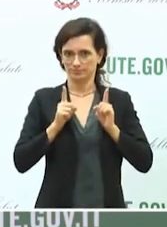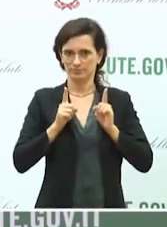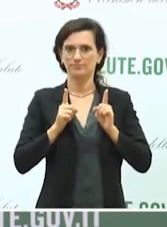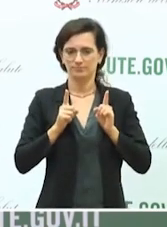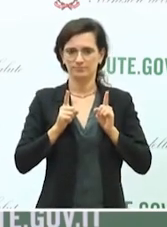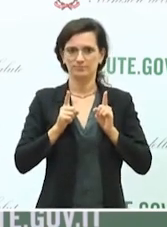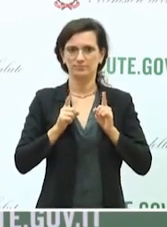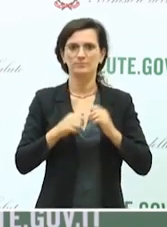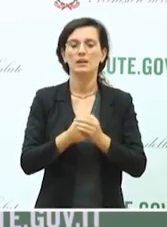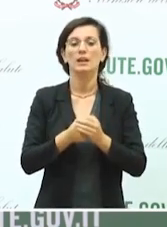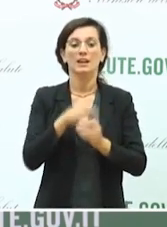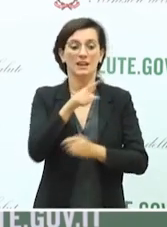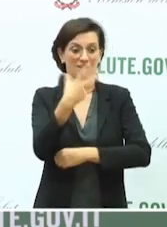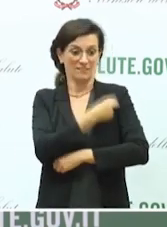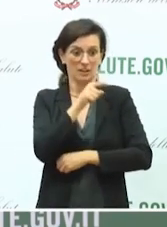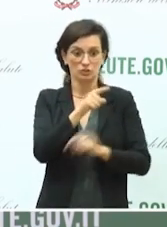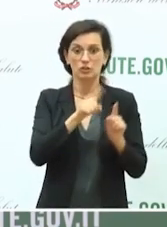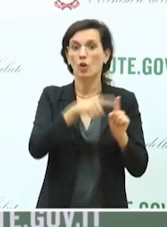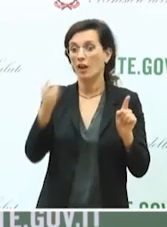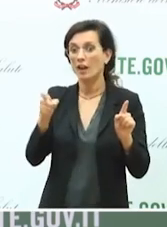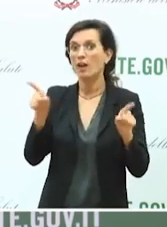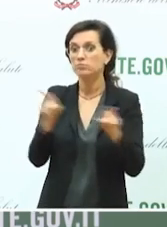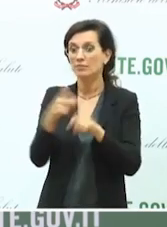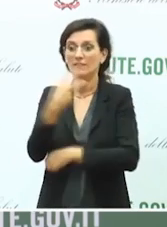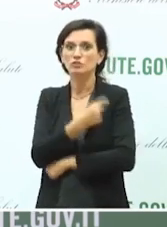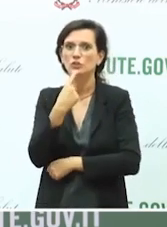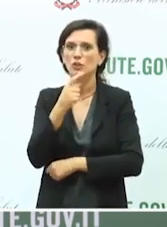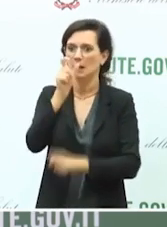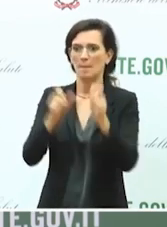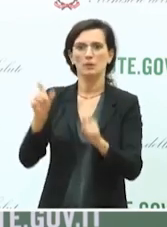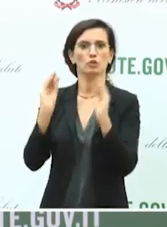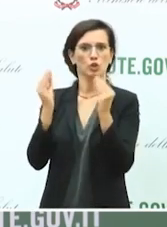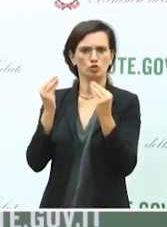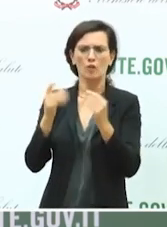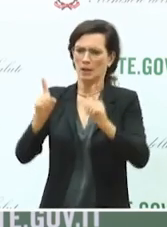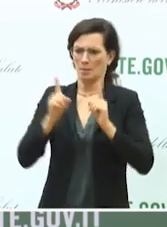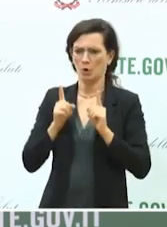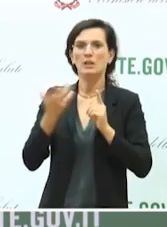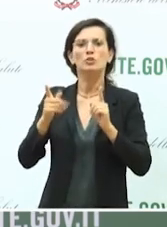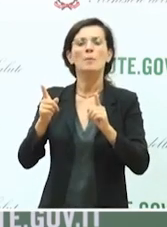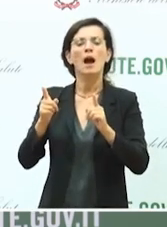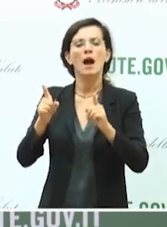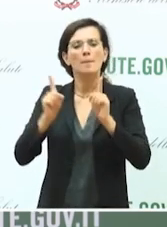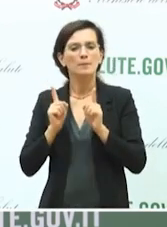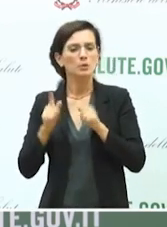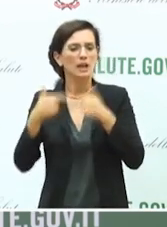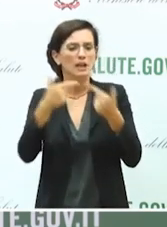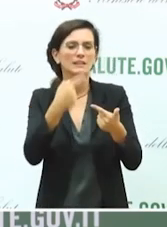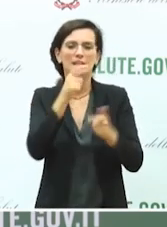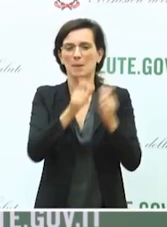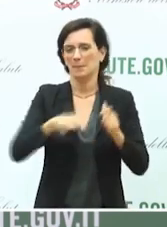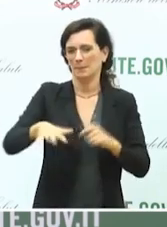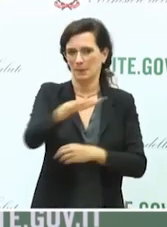del vaccino ma anche delle persone più giovani che non solo vengono protette ma proteggono gli altri essendo vaccinate anche